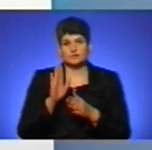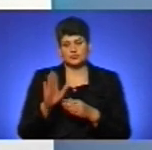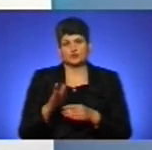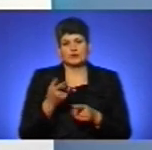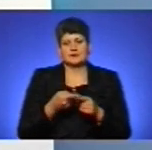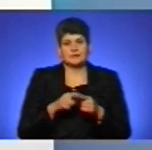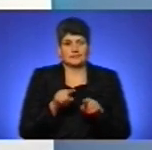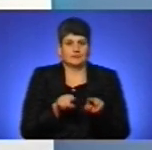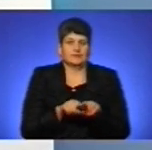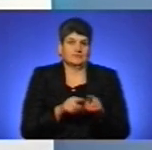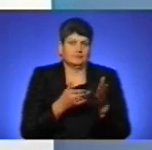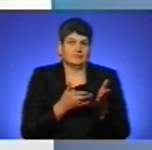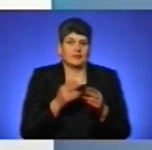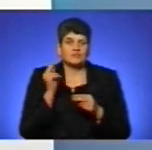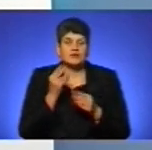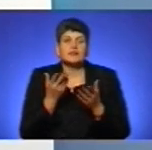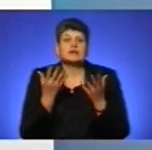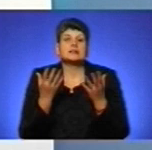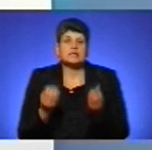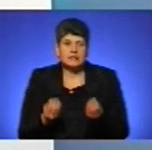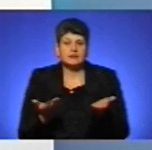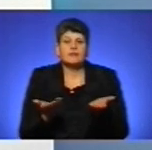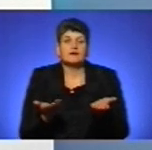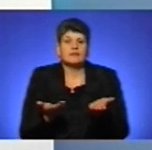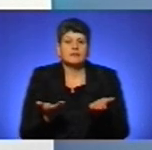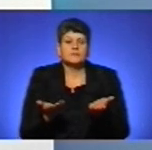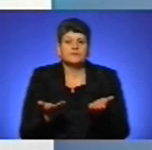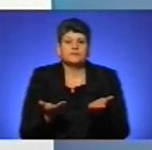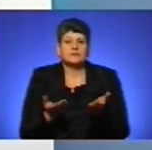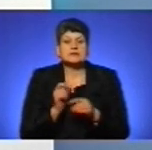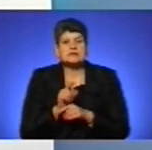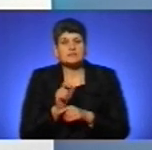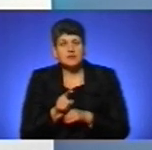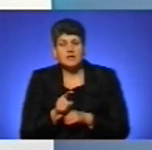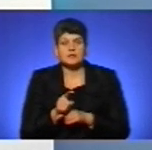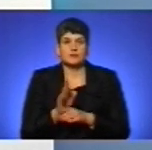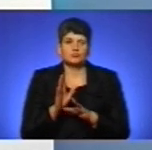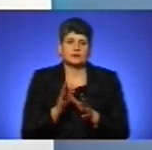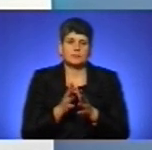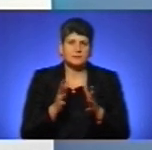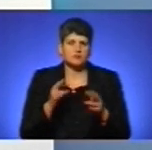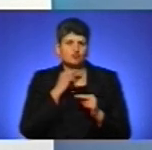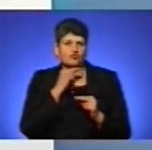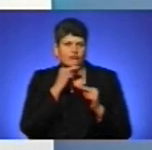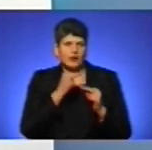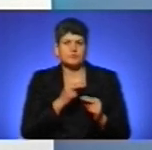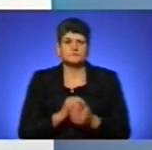такі навчання, зокрема, у які дні і на які завдання, моменти, буде найбільше засереджена увага.